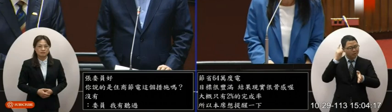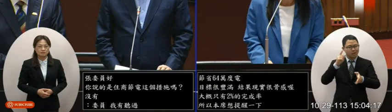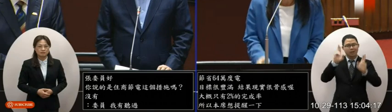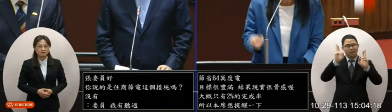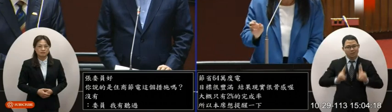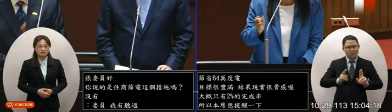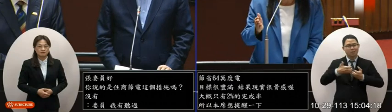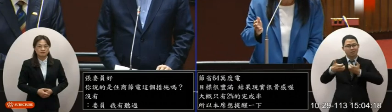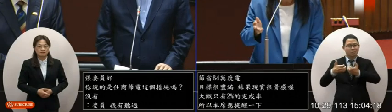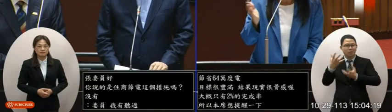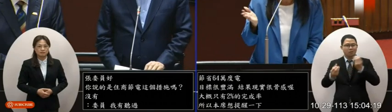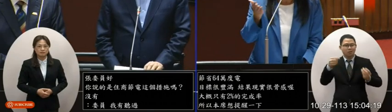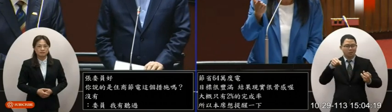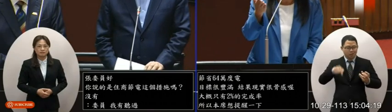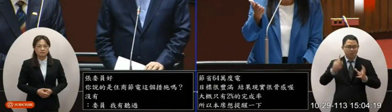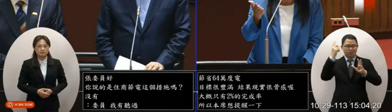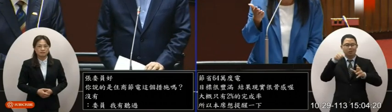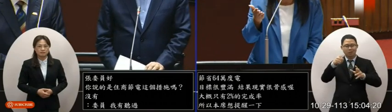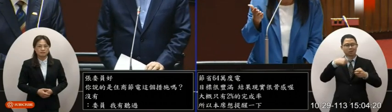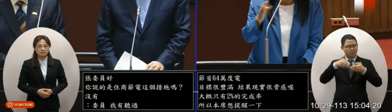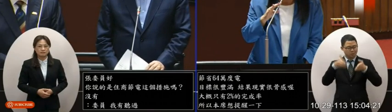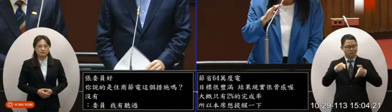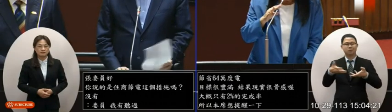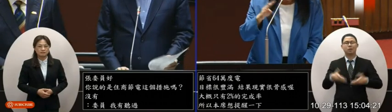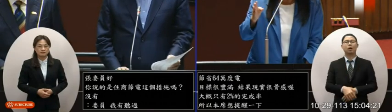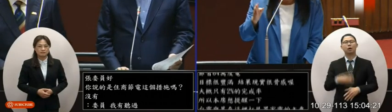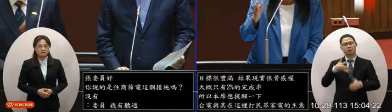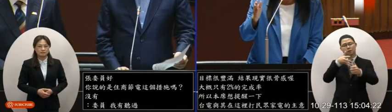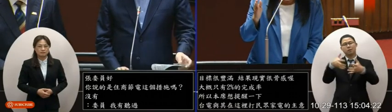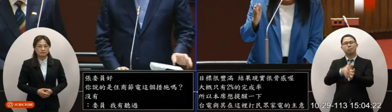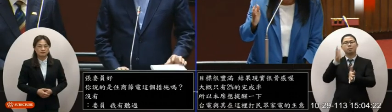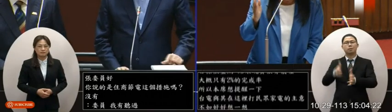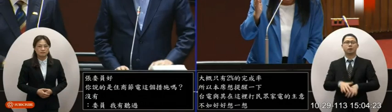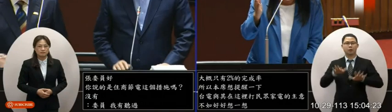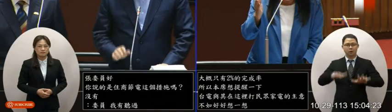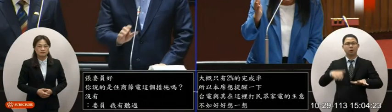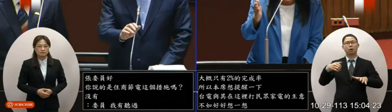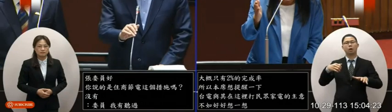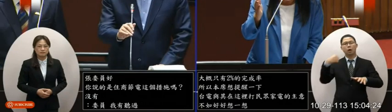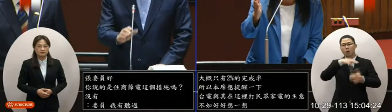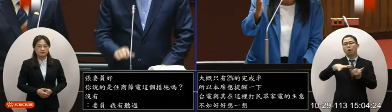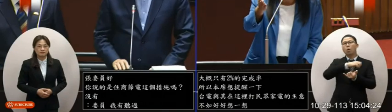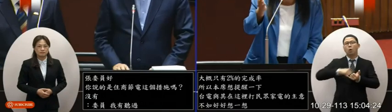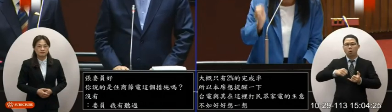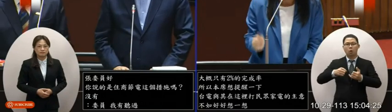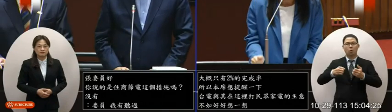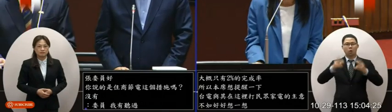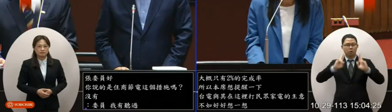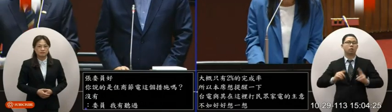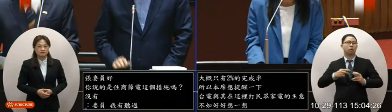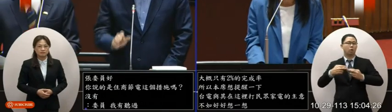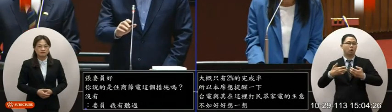源配比到底要怎麼調整我接下來也再請問一下部長說目前我們台灣的能源配比目標是什麼